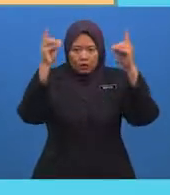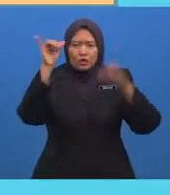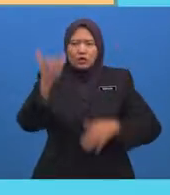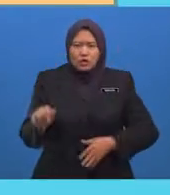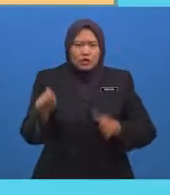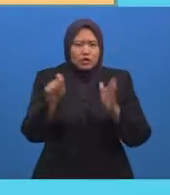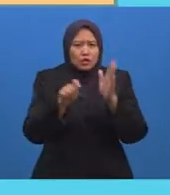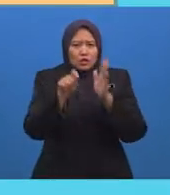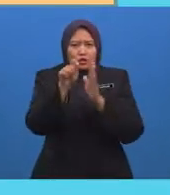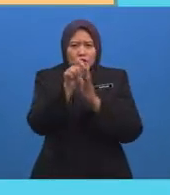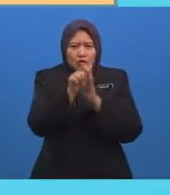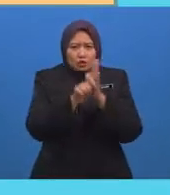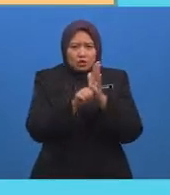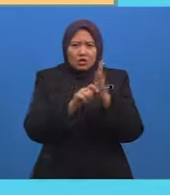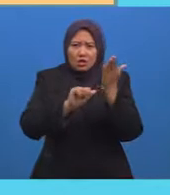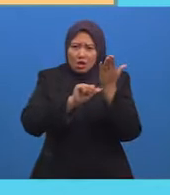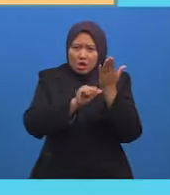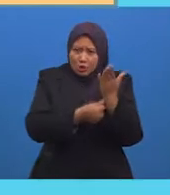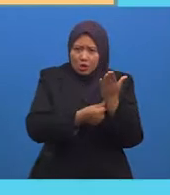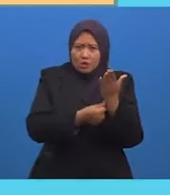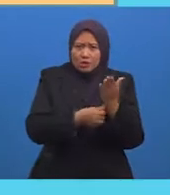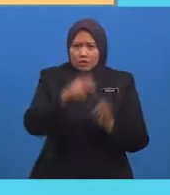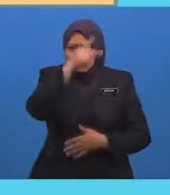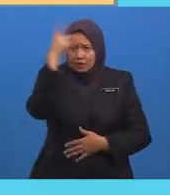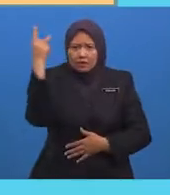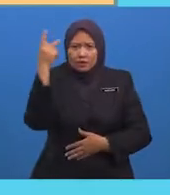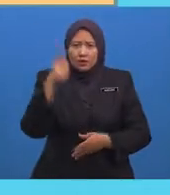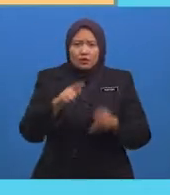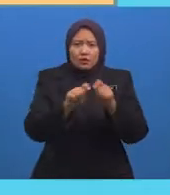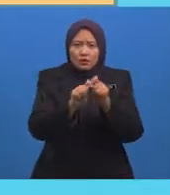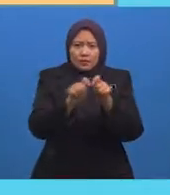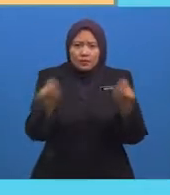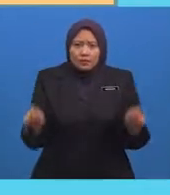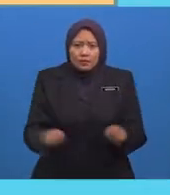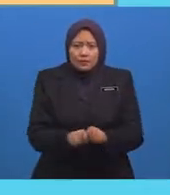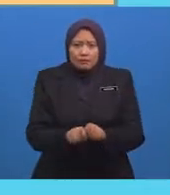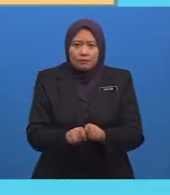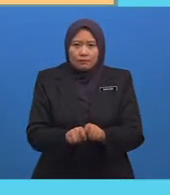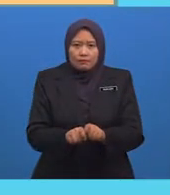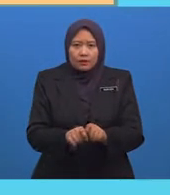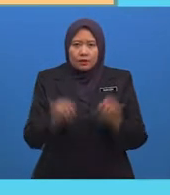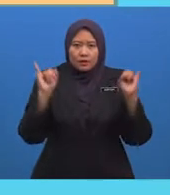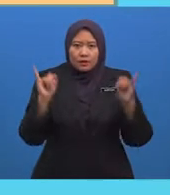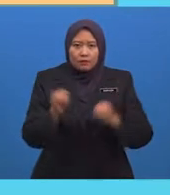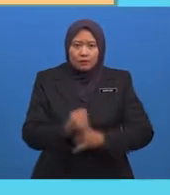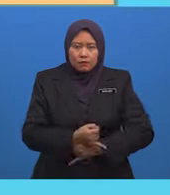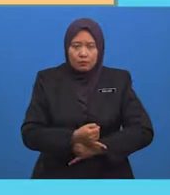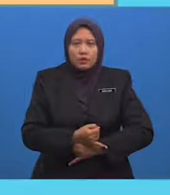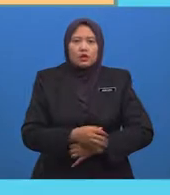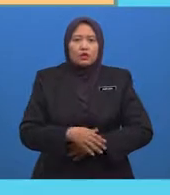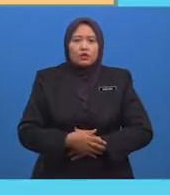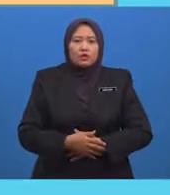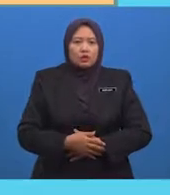ibadat utama bagi orang-orang Islam Tambahan pula Masjid tidak pernah ditutup kepada